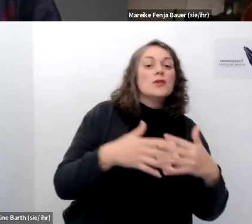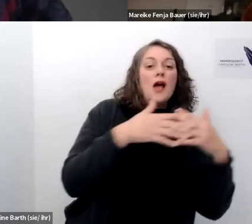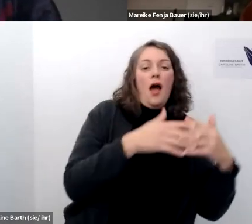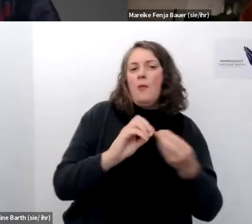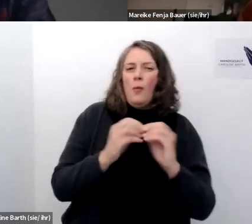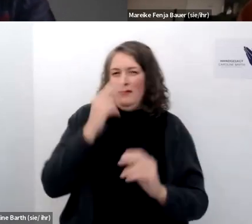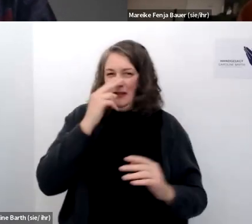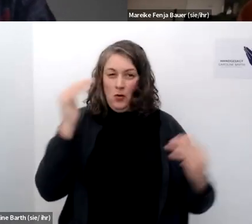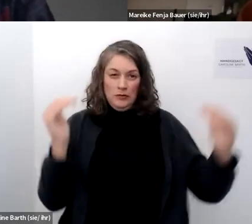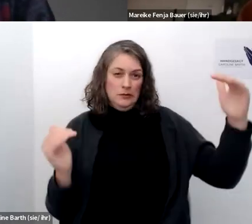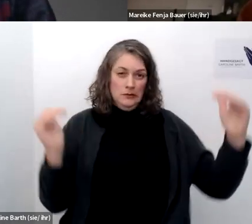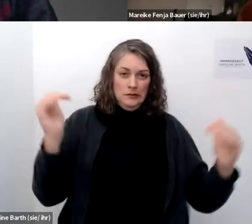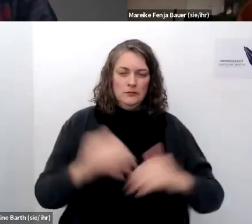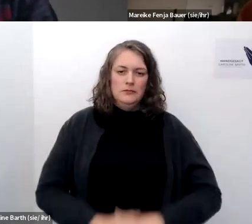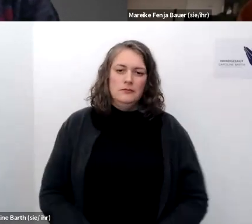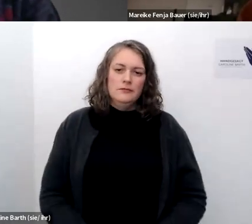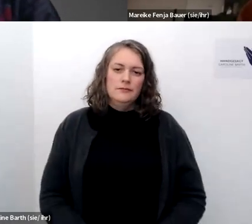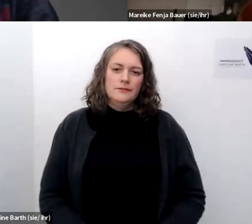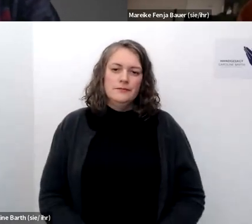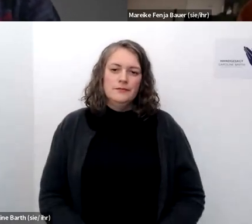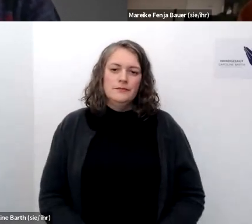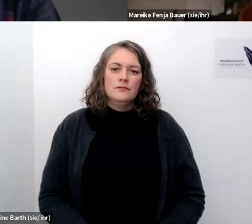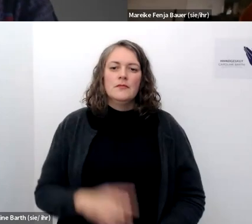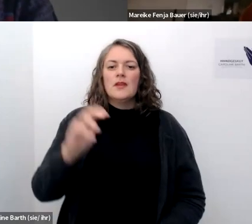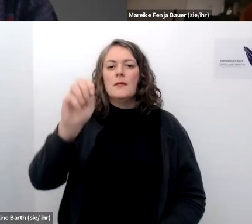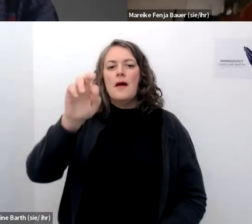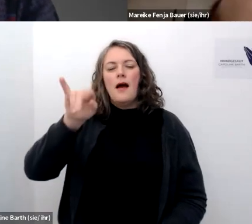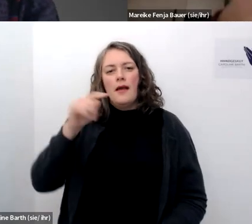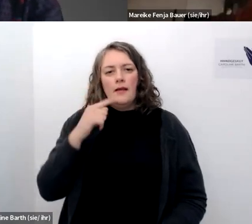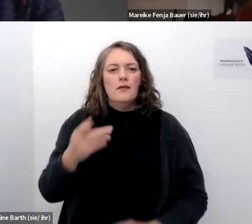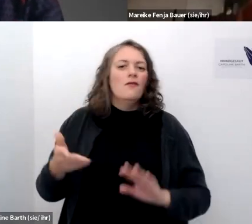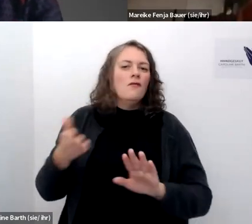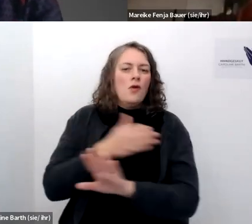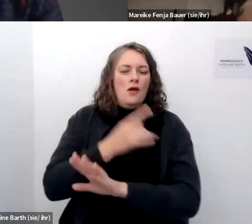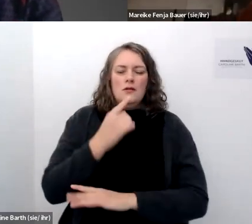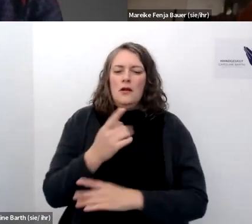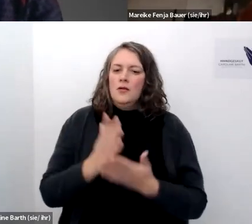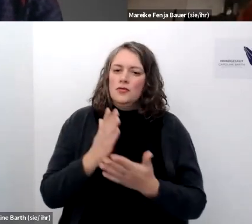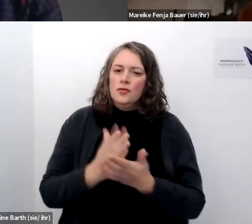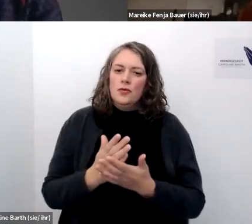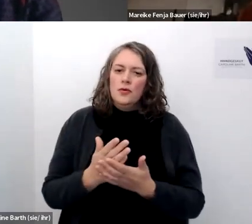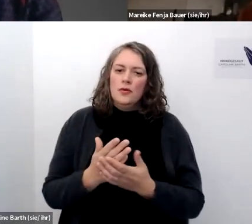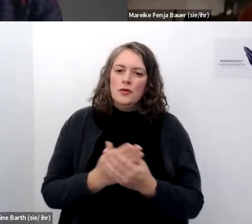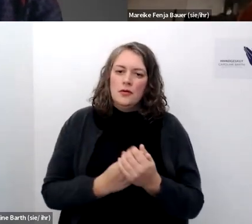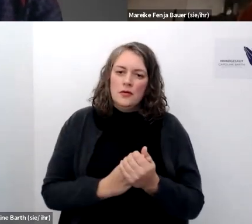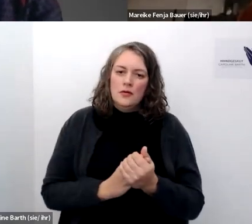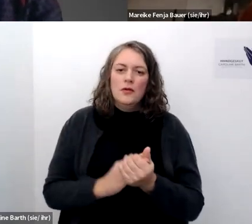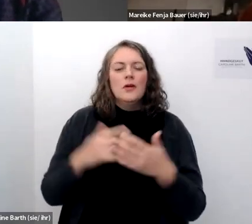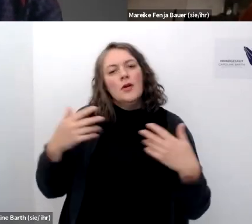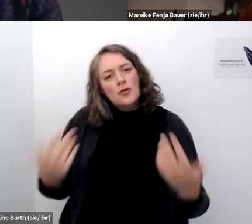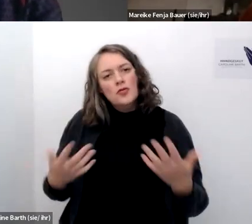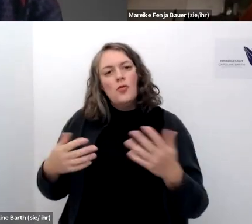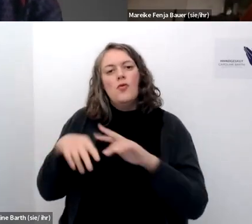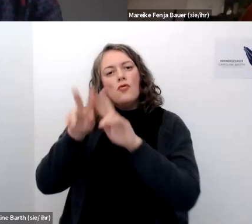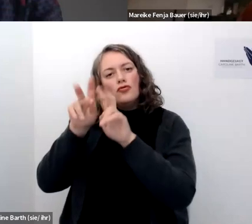also vielleicht vorweg also ich meine das wissen bestimmt auch einige hier dass in dieser neuen mitte studie et cetera ja auch irgendwie